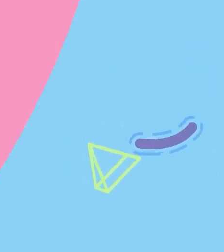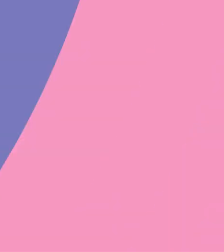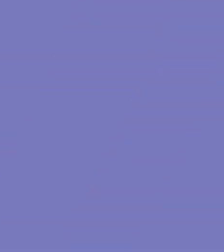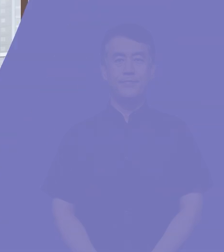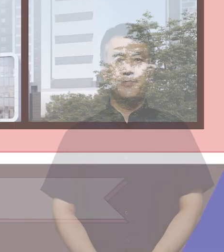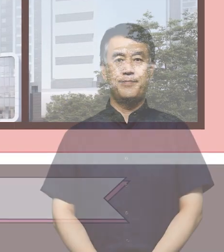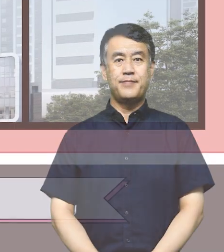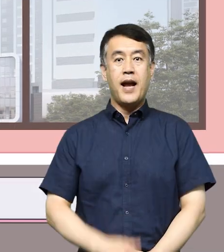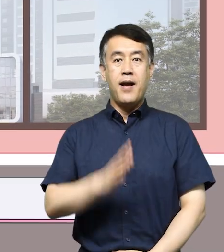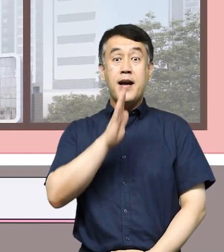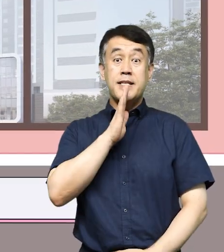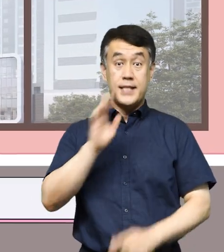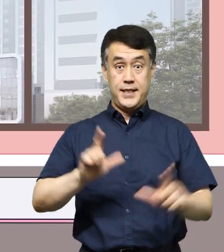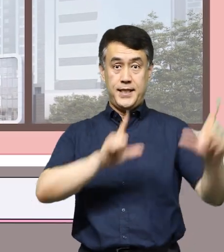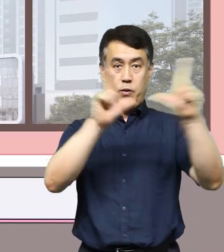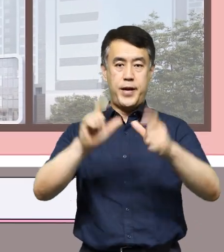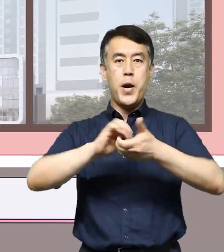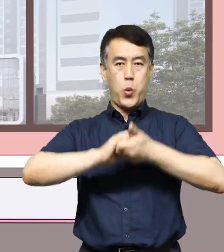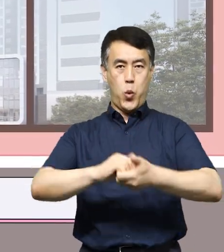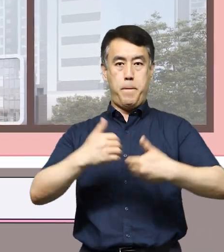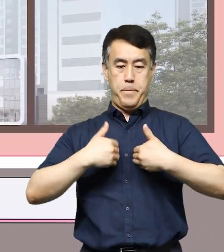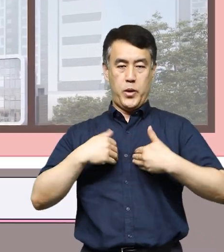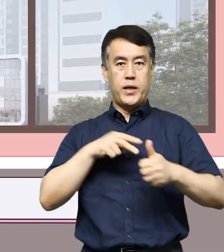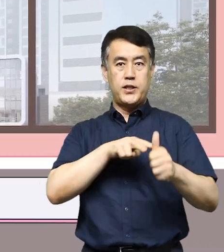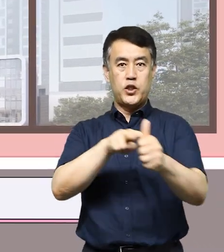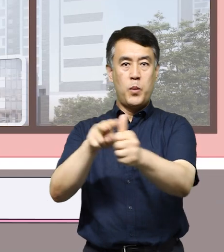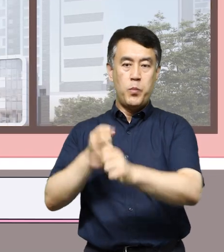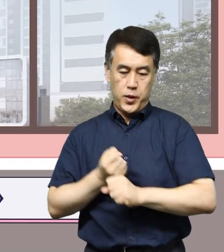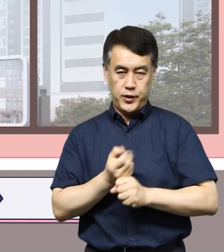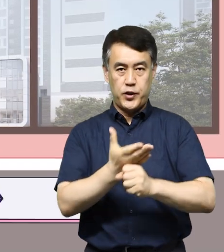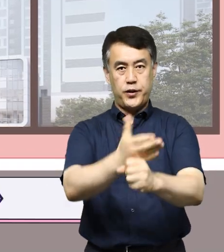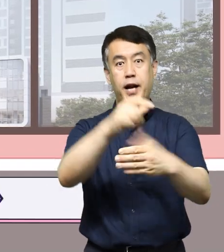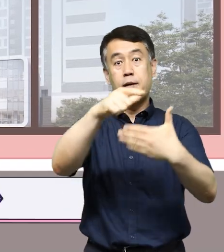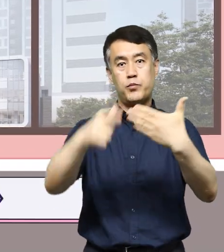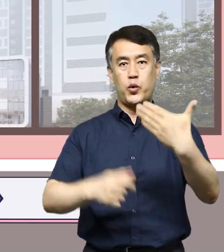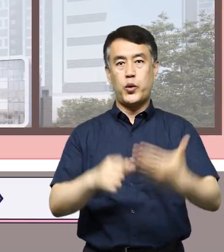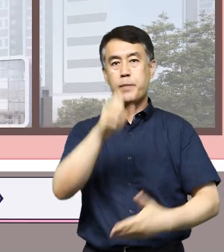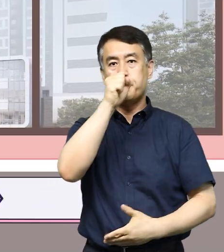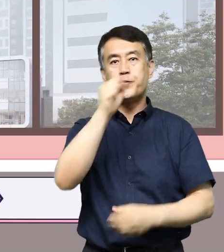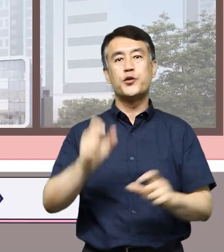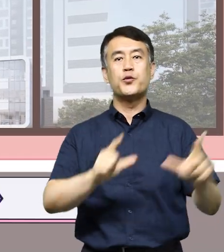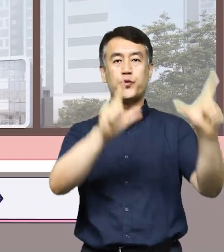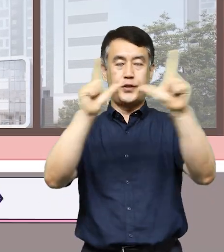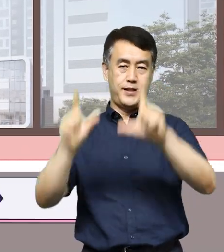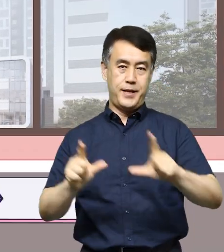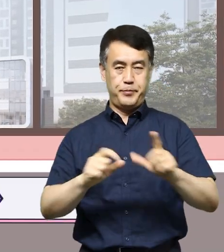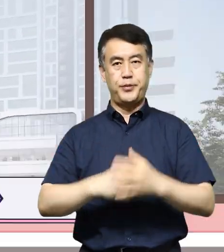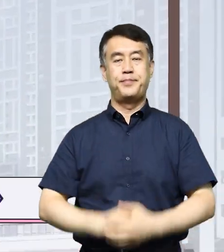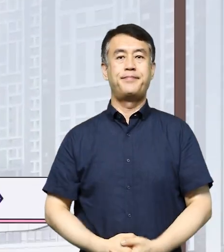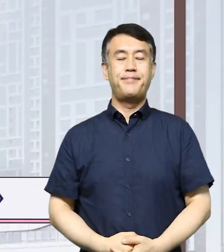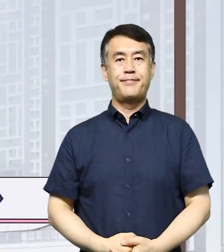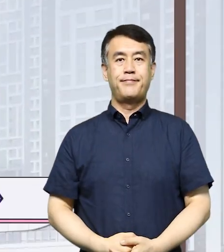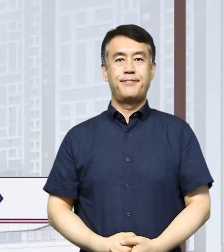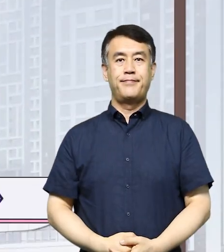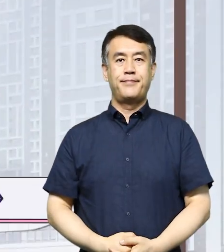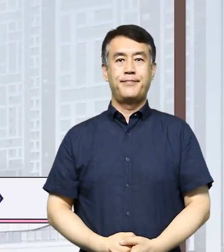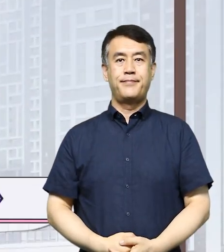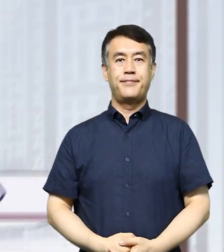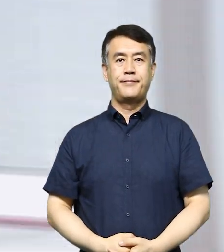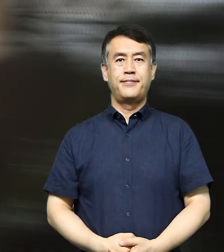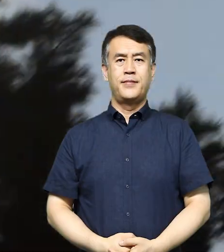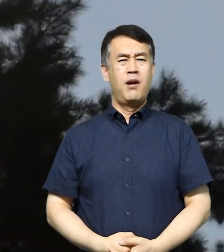광진구의 실생활에 꼭 필요한 정보를 전해드리는 광진구의 알짜배기 정보 프로그램 굿라이트